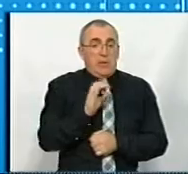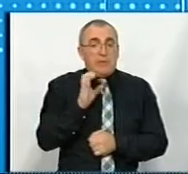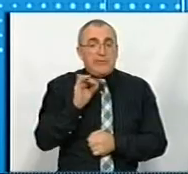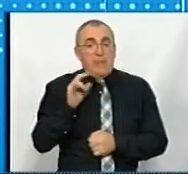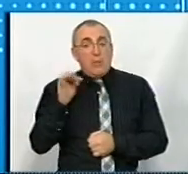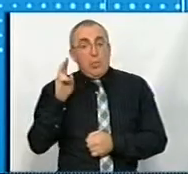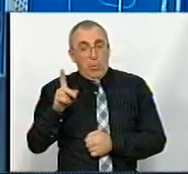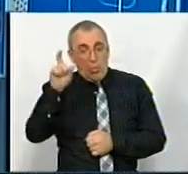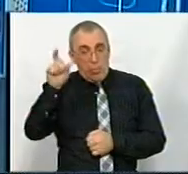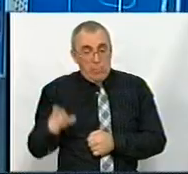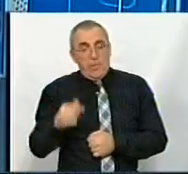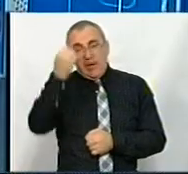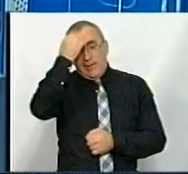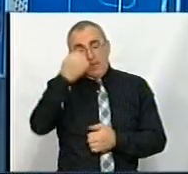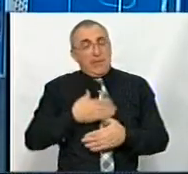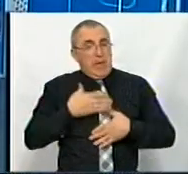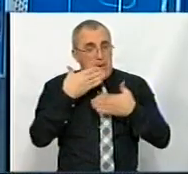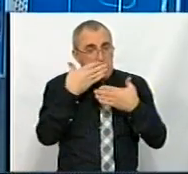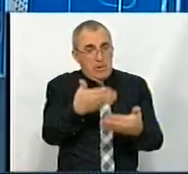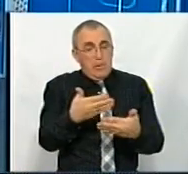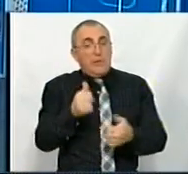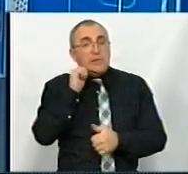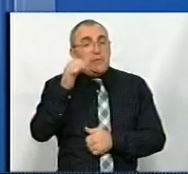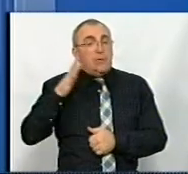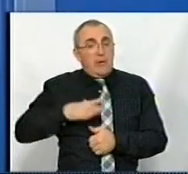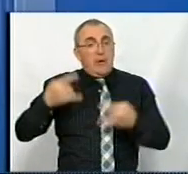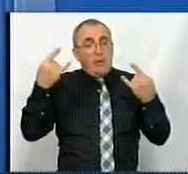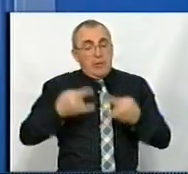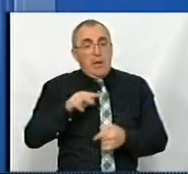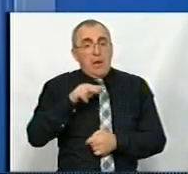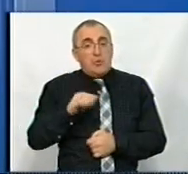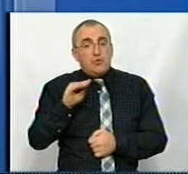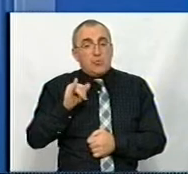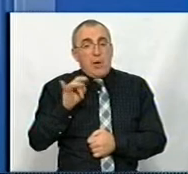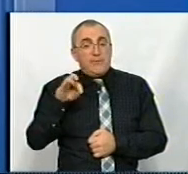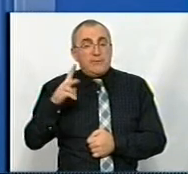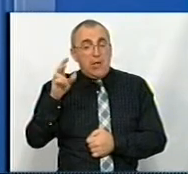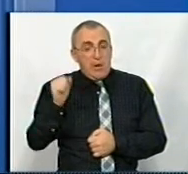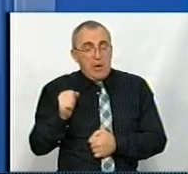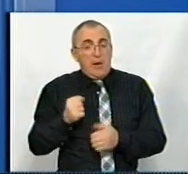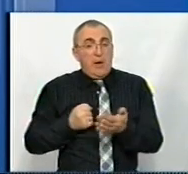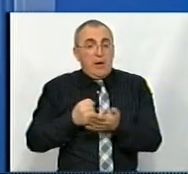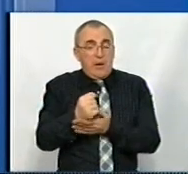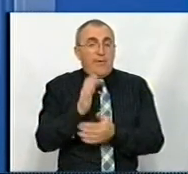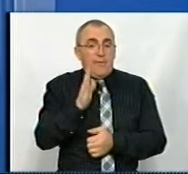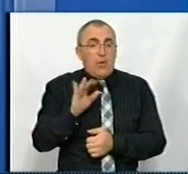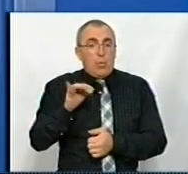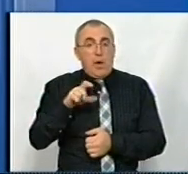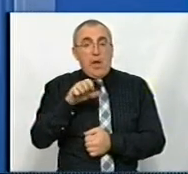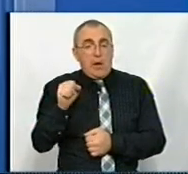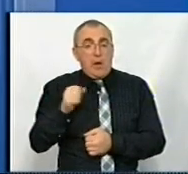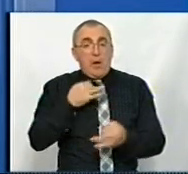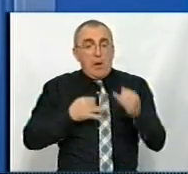Семенюком. Дякую вам принагідно. Завтра очікуєте в ефірі на Лесю Журавську та кандидата у ректори Віталія Юраха.